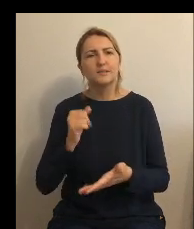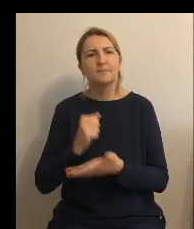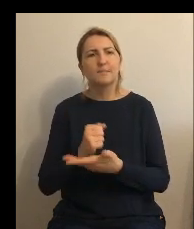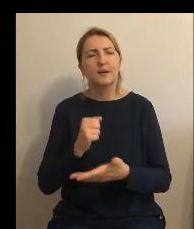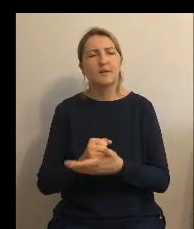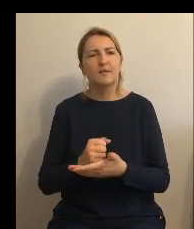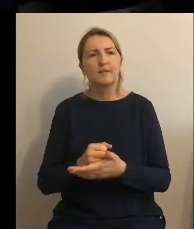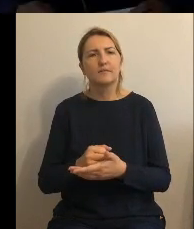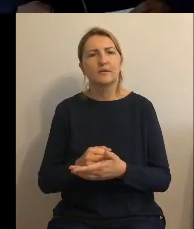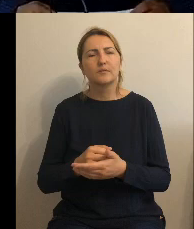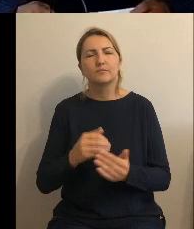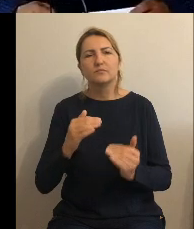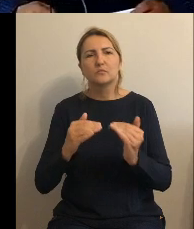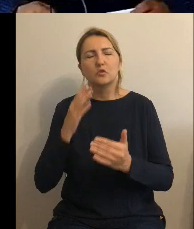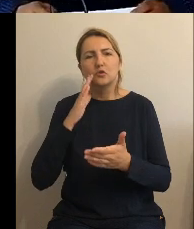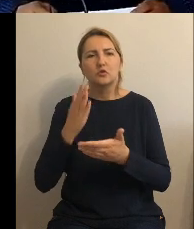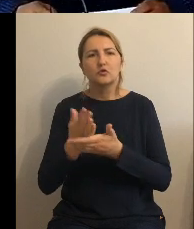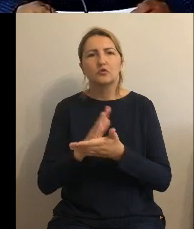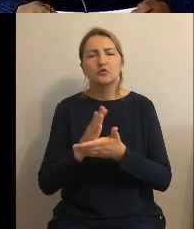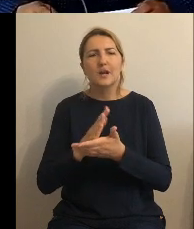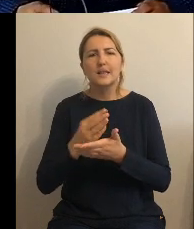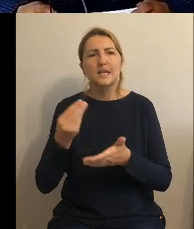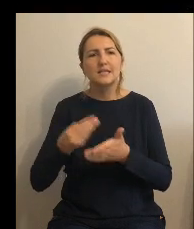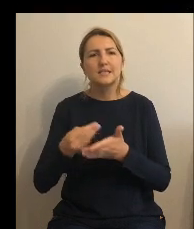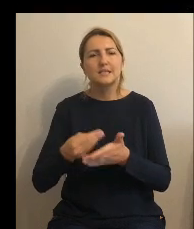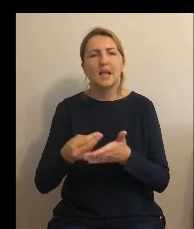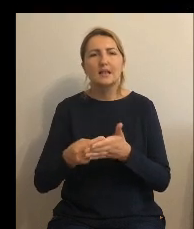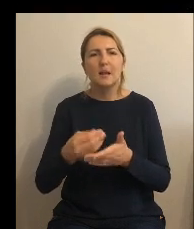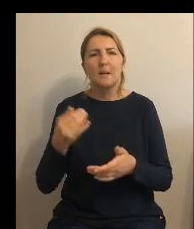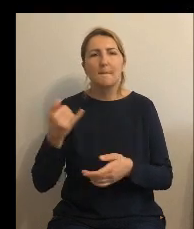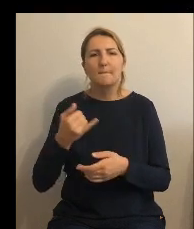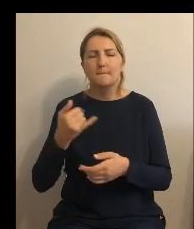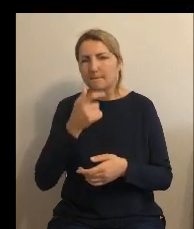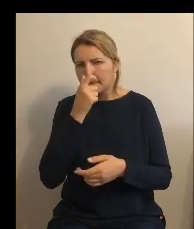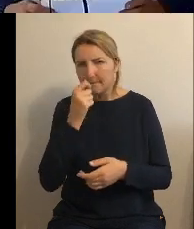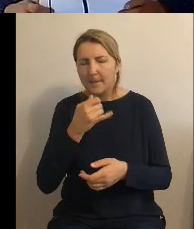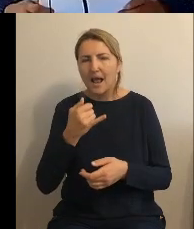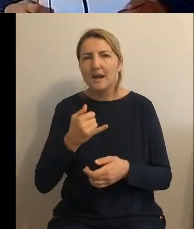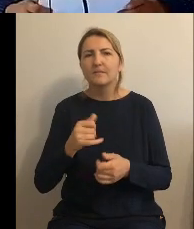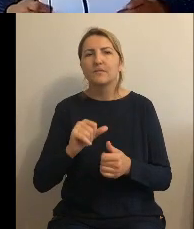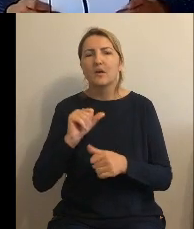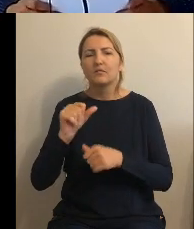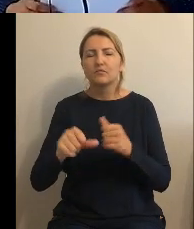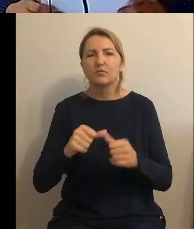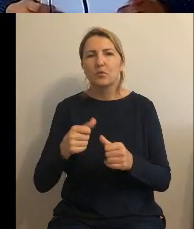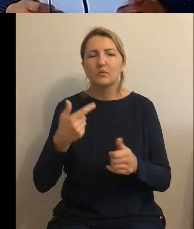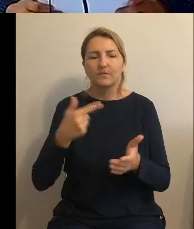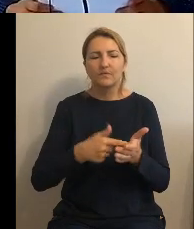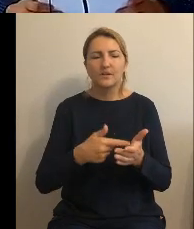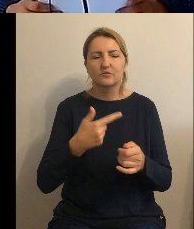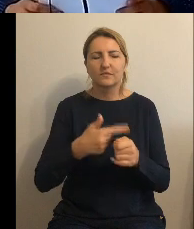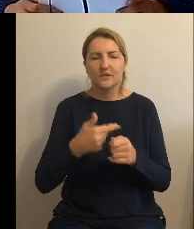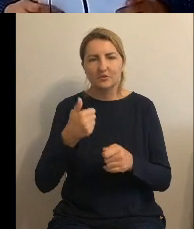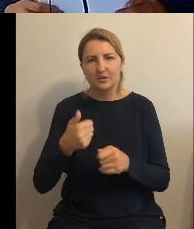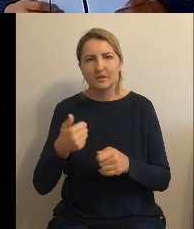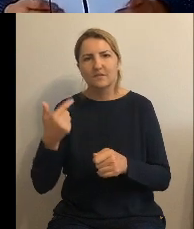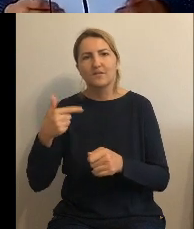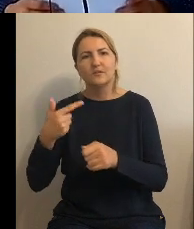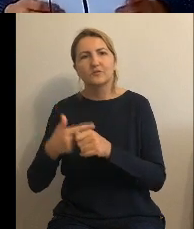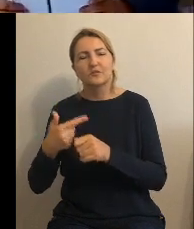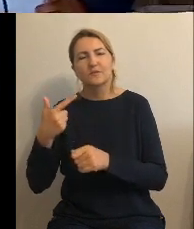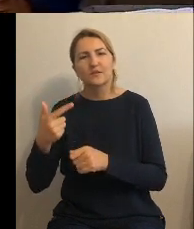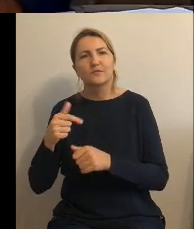paliwa w gminie Gruta w roku szkolnym 2021-2022. Bardzo proszę o odczytanie projektu uchwały